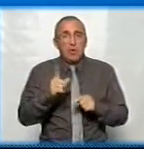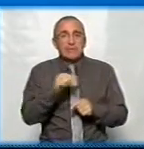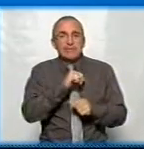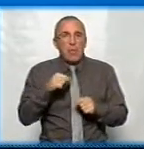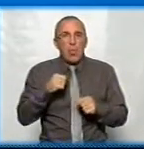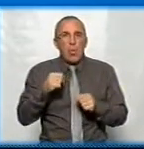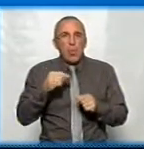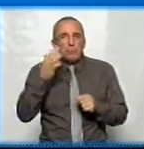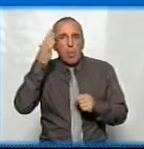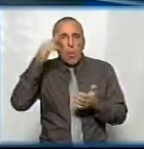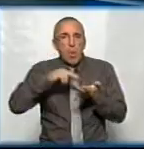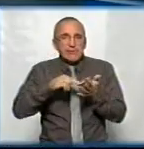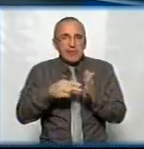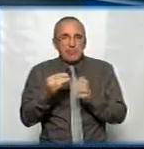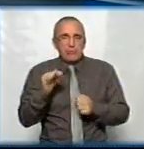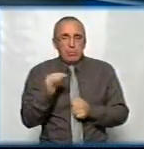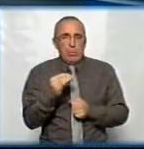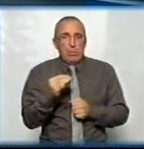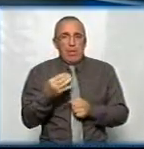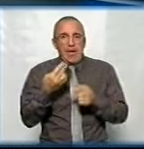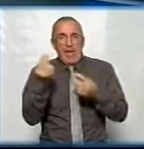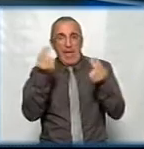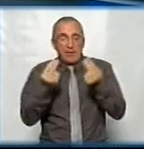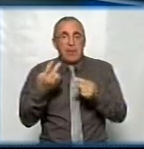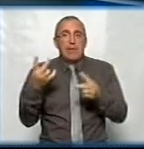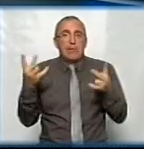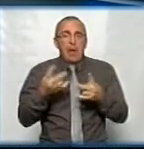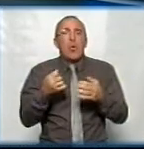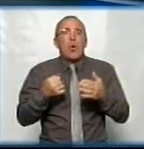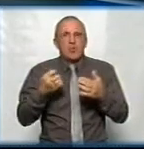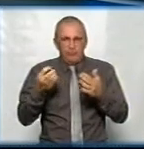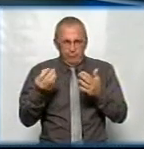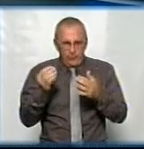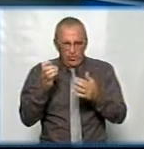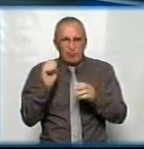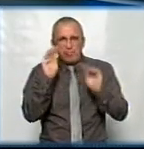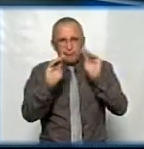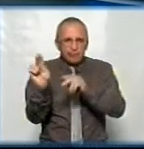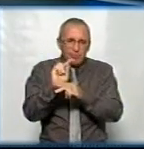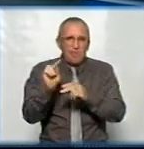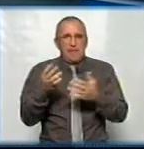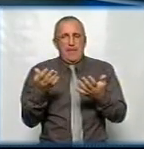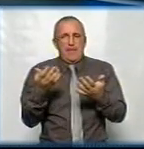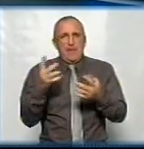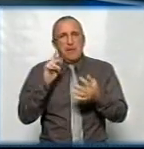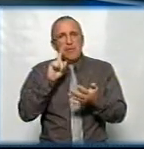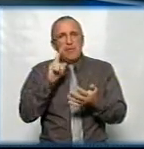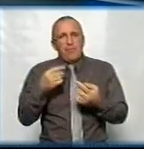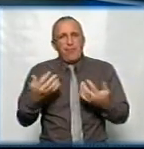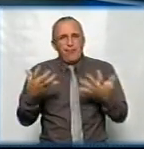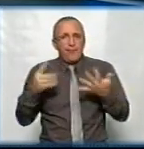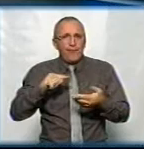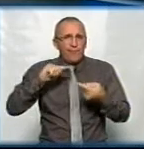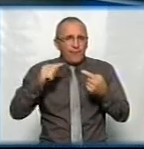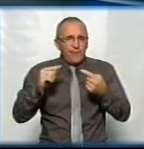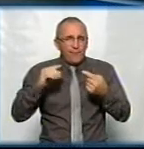концепцію цього ескізу треба допрацювати, визначитися чітко. Чи це має бути пам